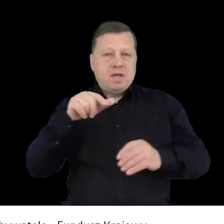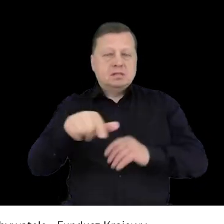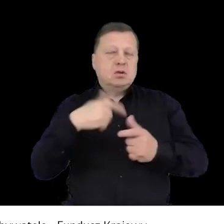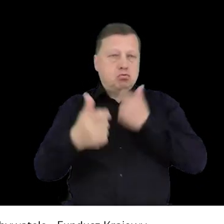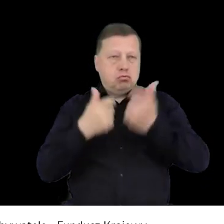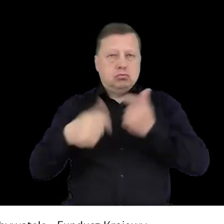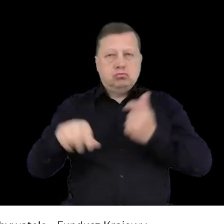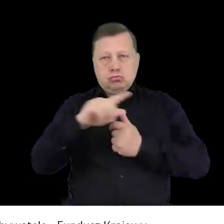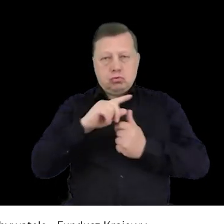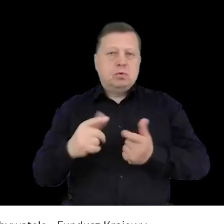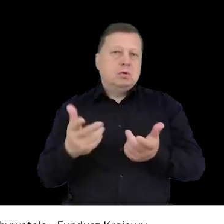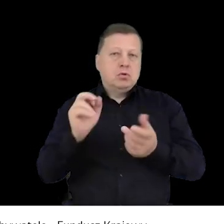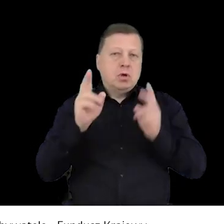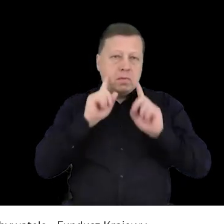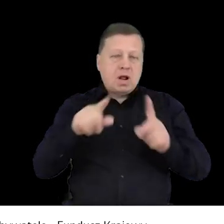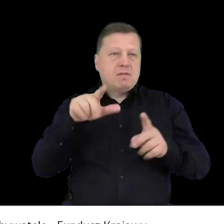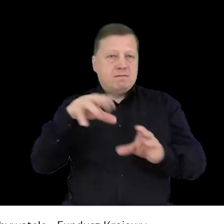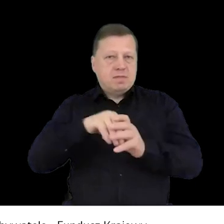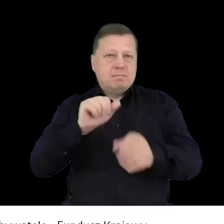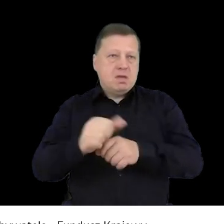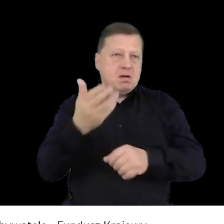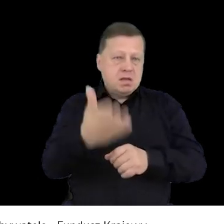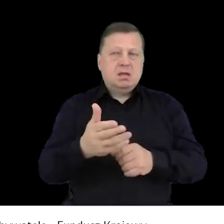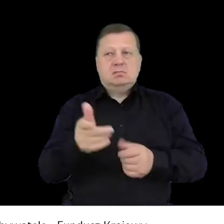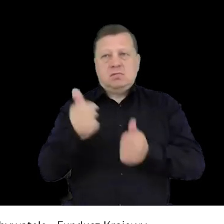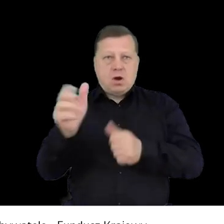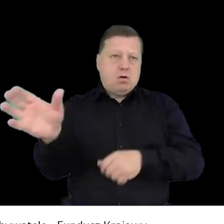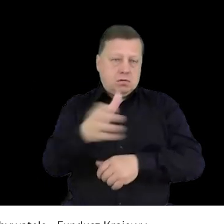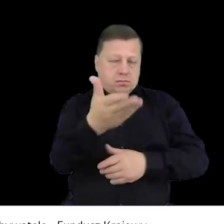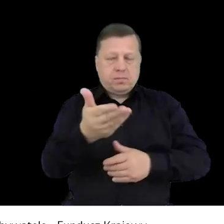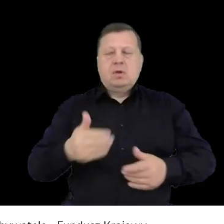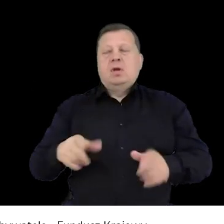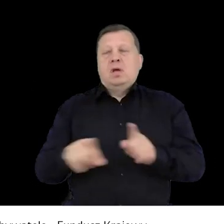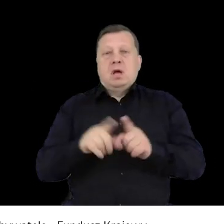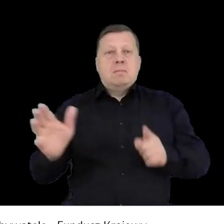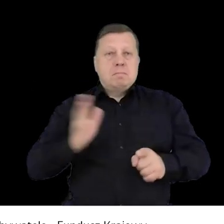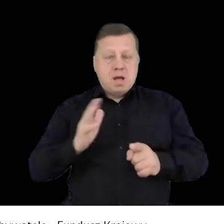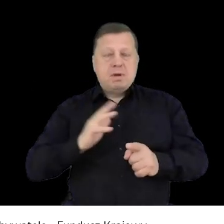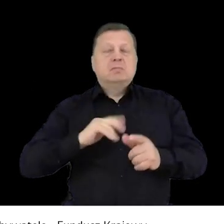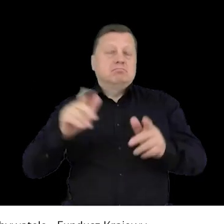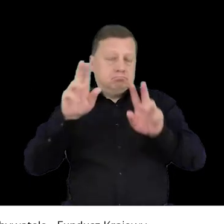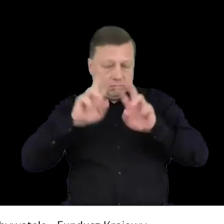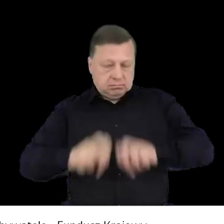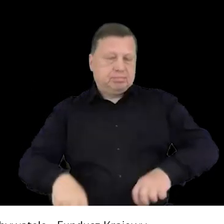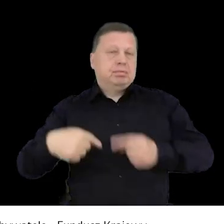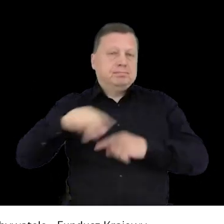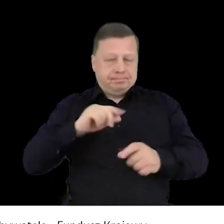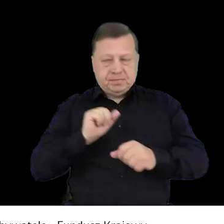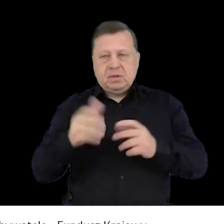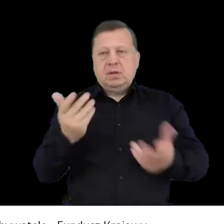widzenia kogoś, kto faktycznie w tym siedzi. Przerabiamy zasady bezpieczeństwa, które jak już mówiłam są priorytetem. Jest